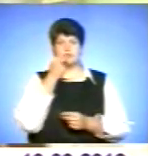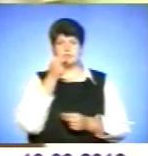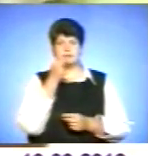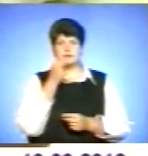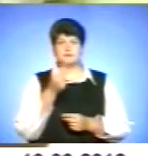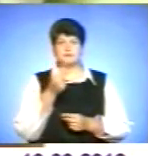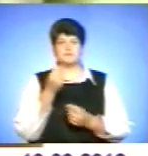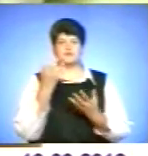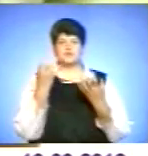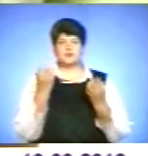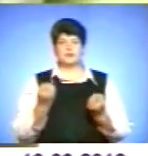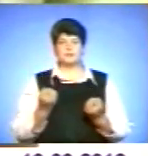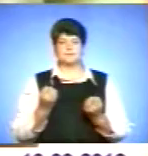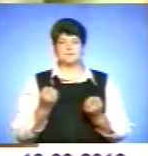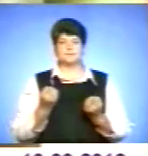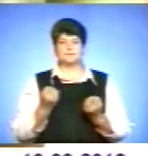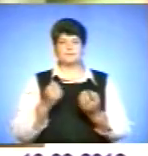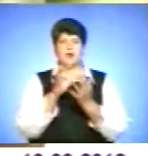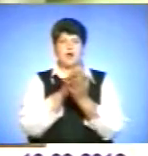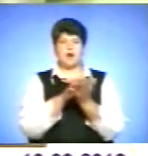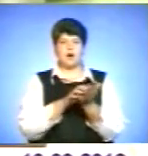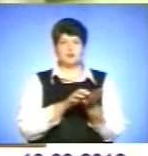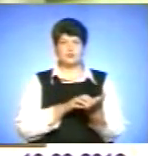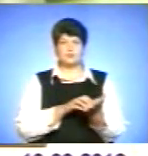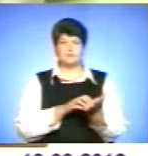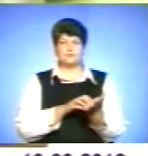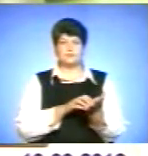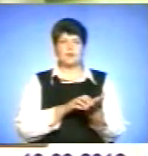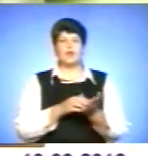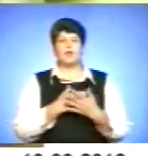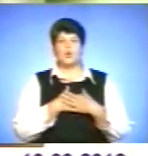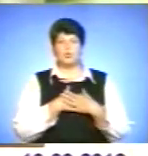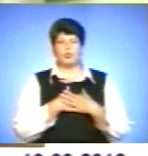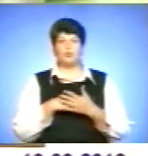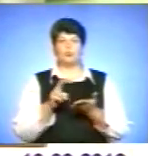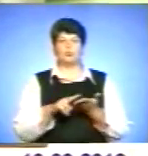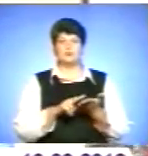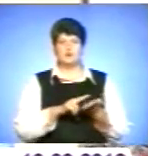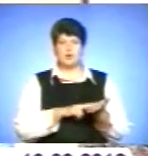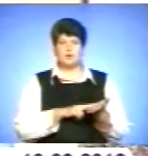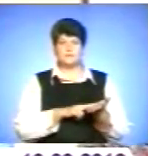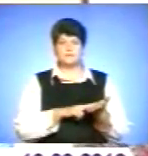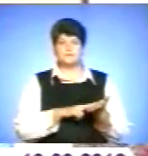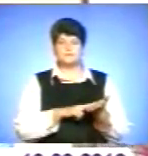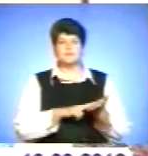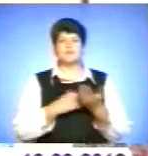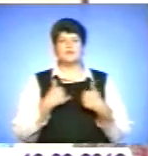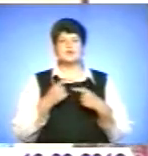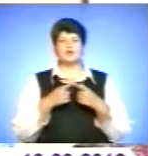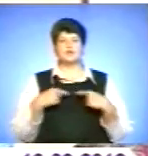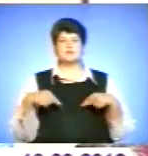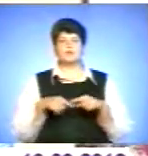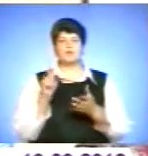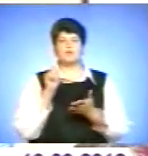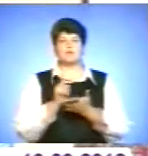кашу, люблю бутерброди. У нас організоване обов